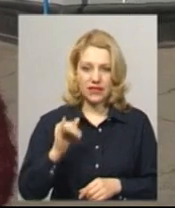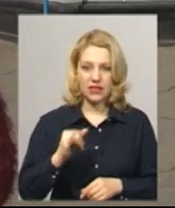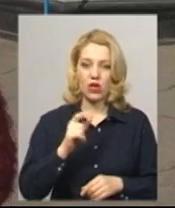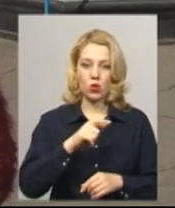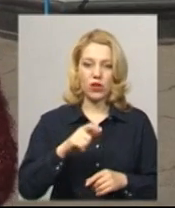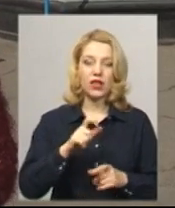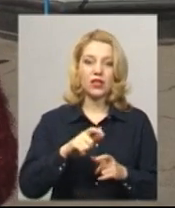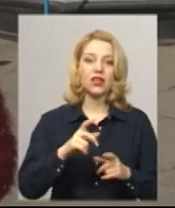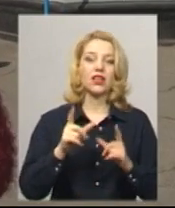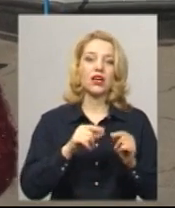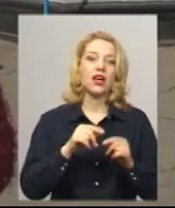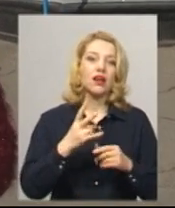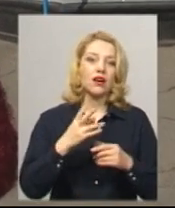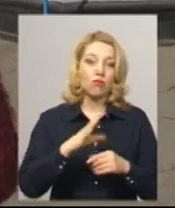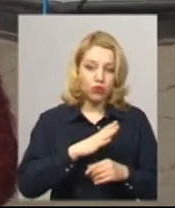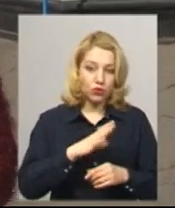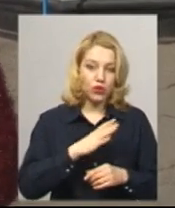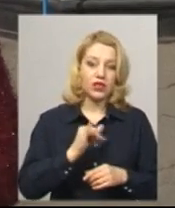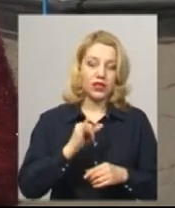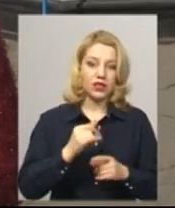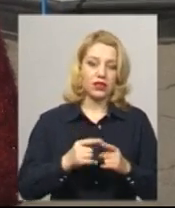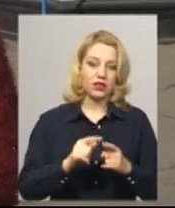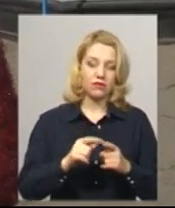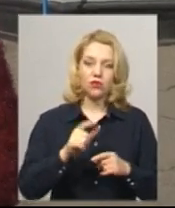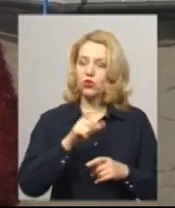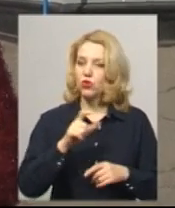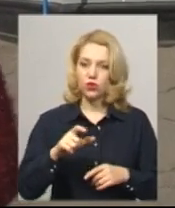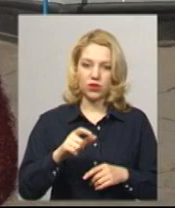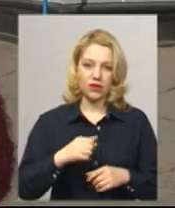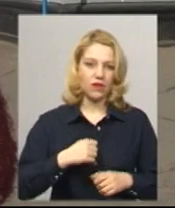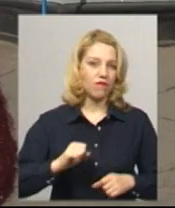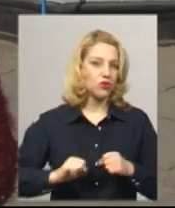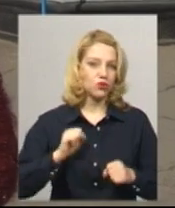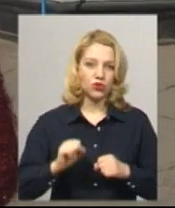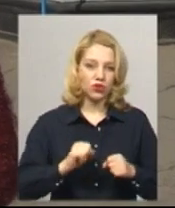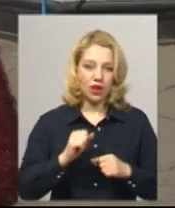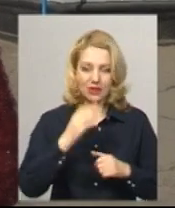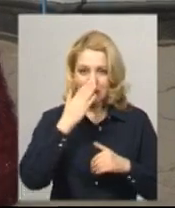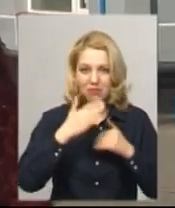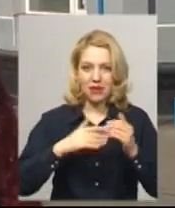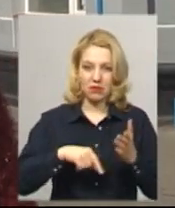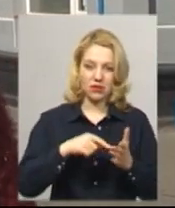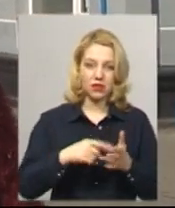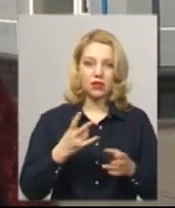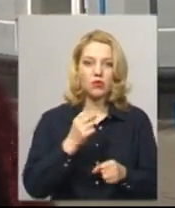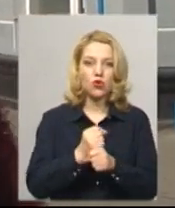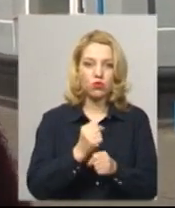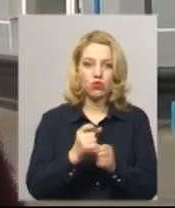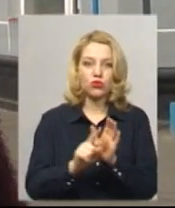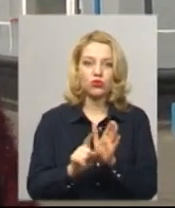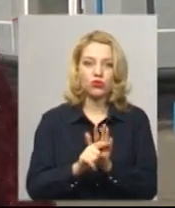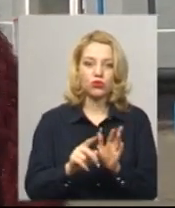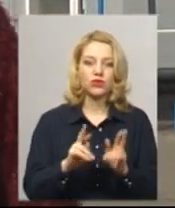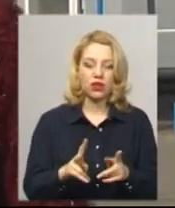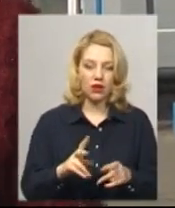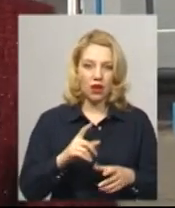Ну, сьогодні були. При міській основному визмущаються люди приміські, бо їм треба на роботу добиратися. Були в паніці, багато